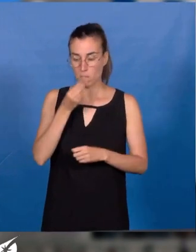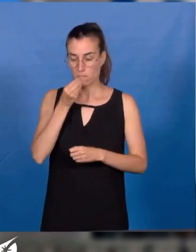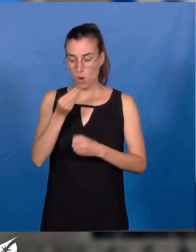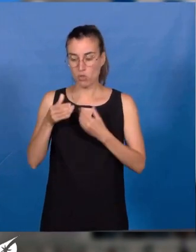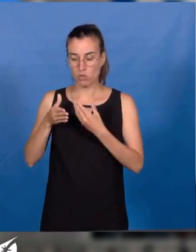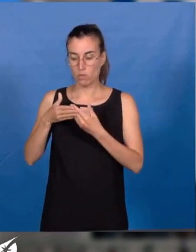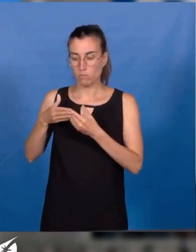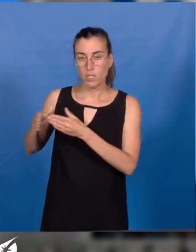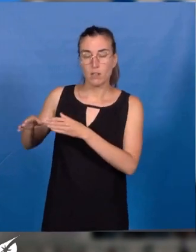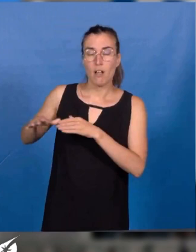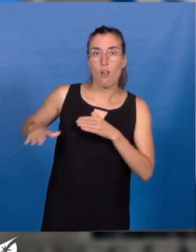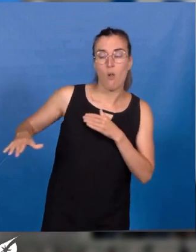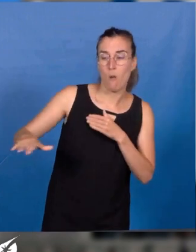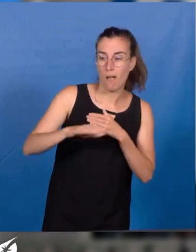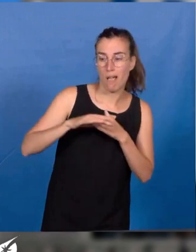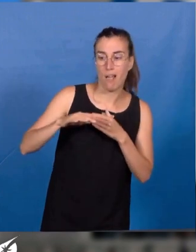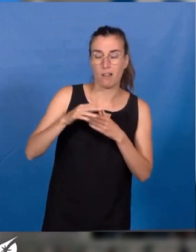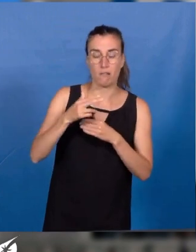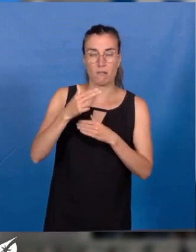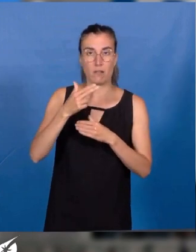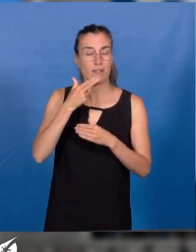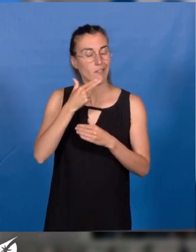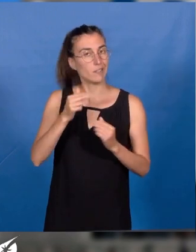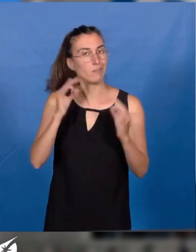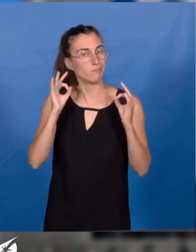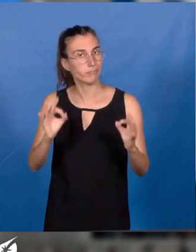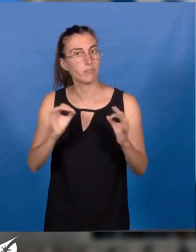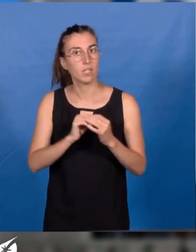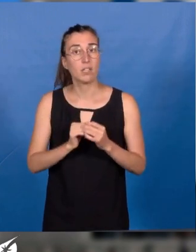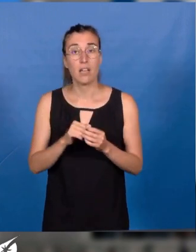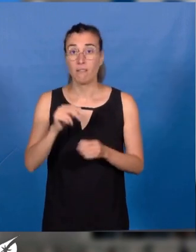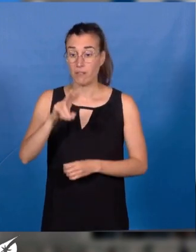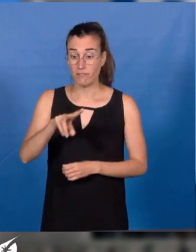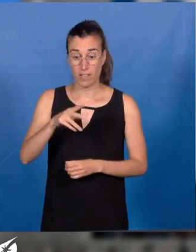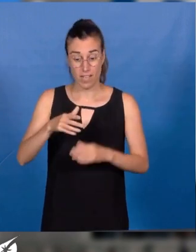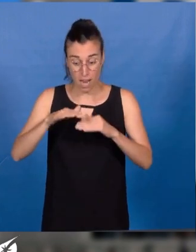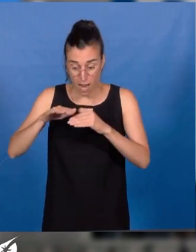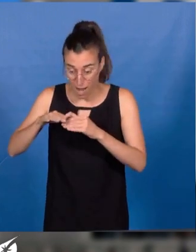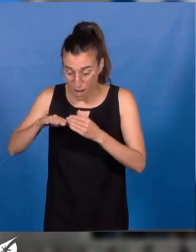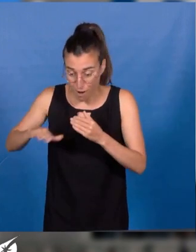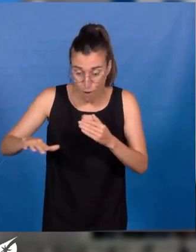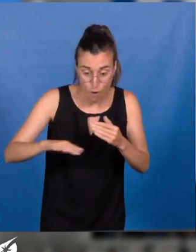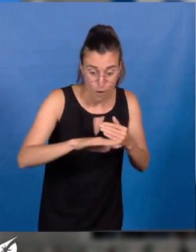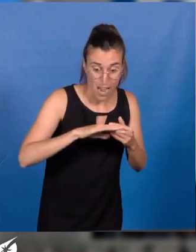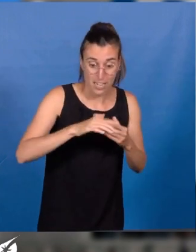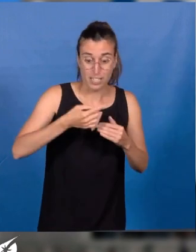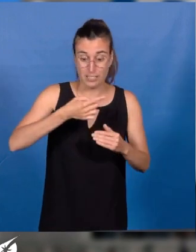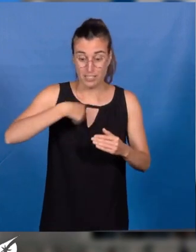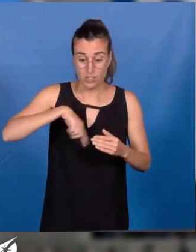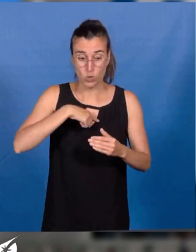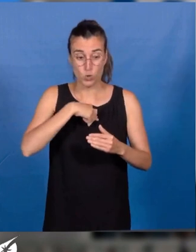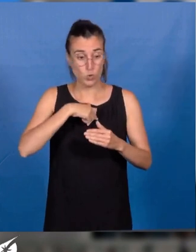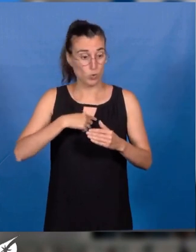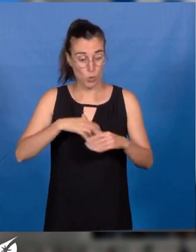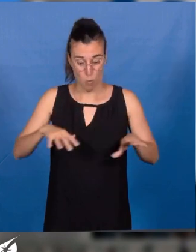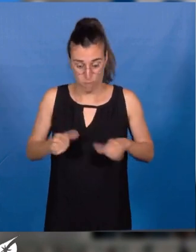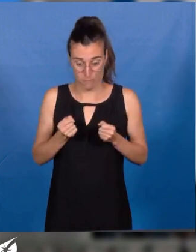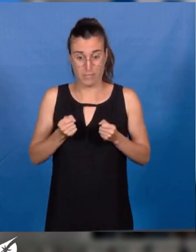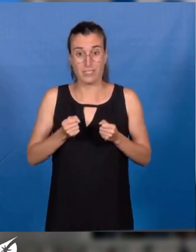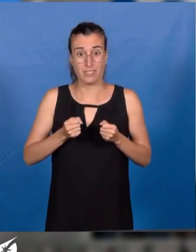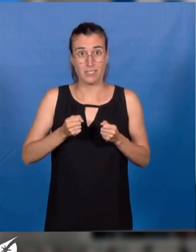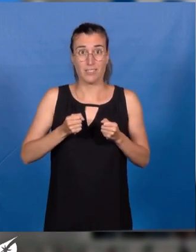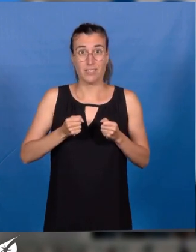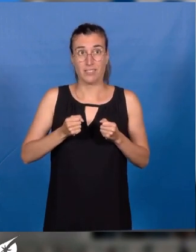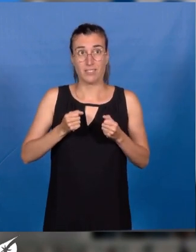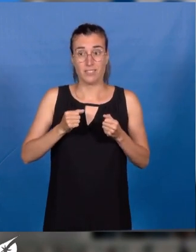Pour autant, à l'échelle locale, nous n'avons pas tous les leviers. Donc, il nous faut intégrer les réseaux nationaux, comme le réseau français des villes